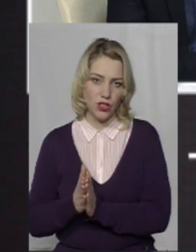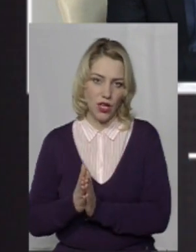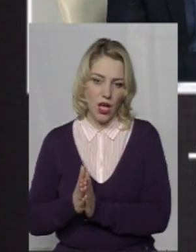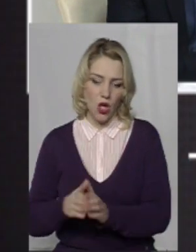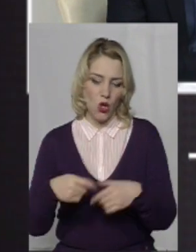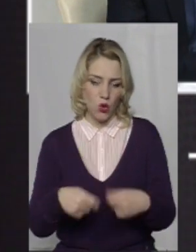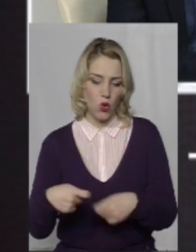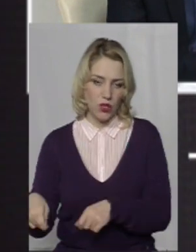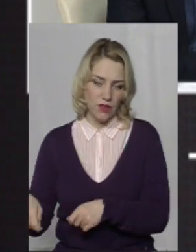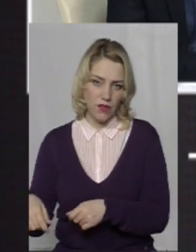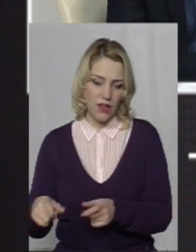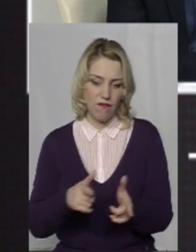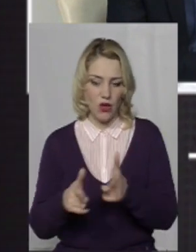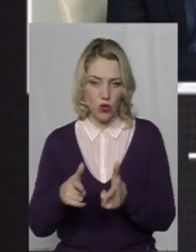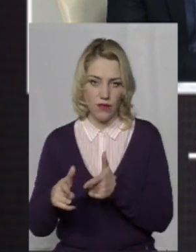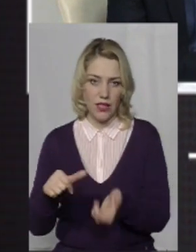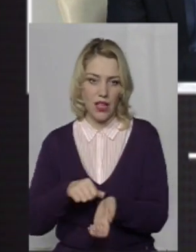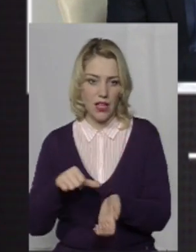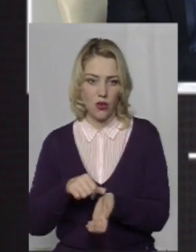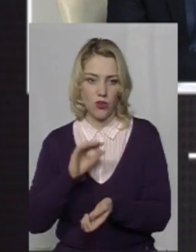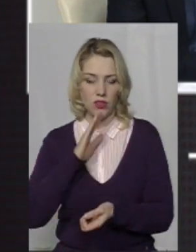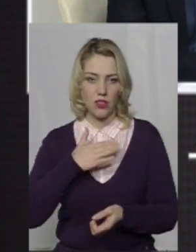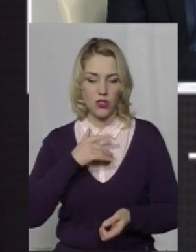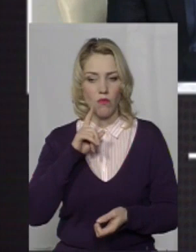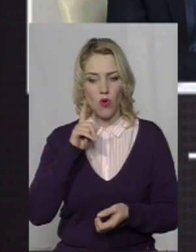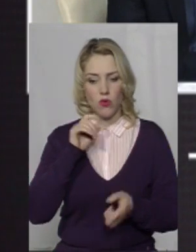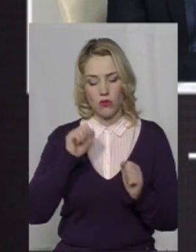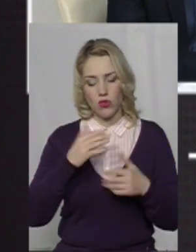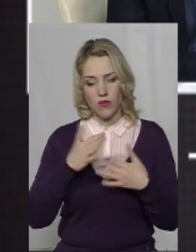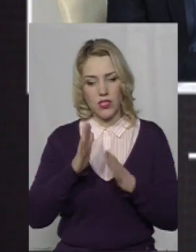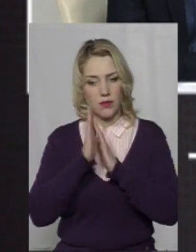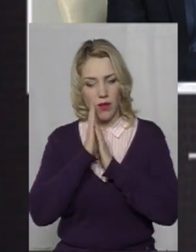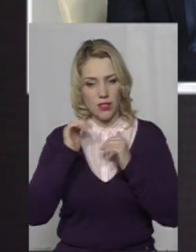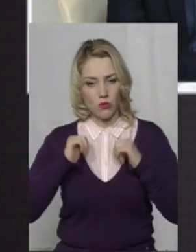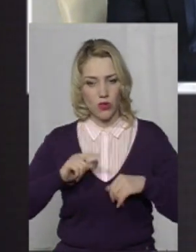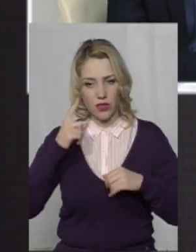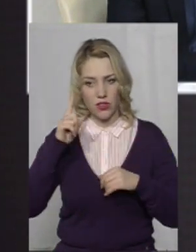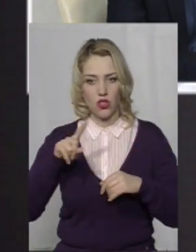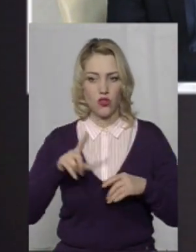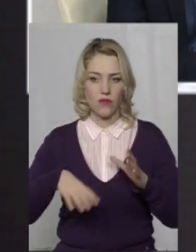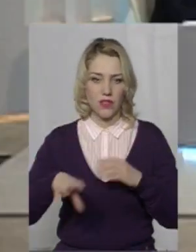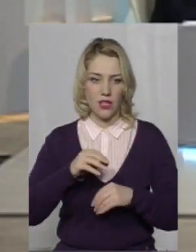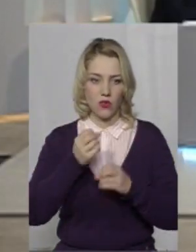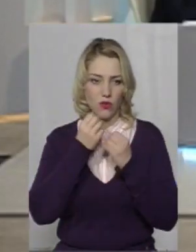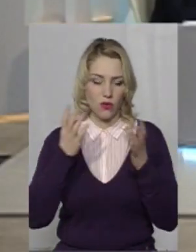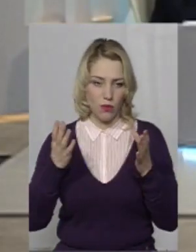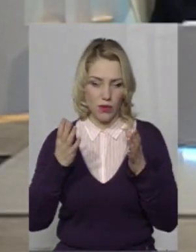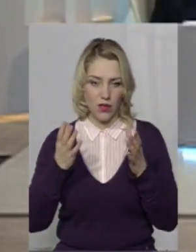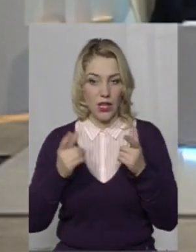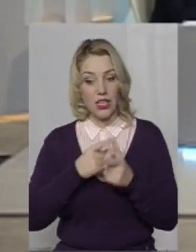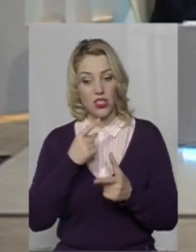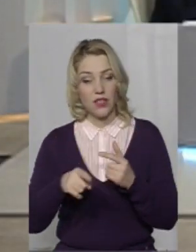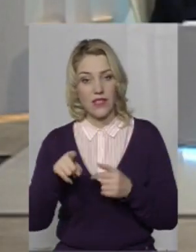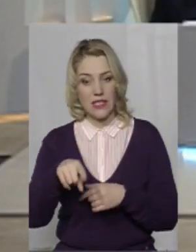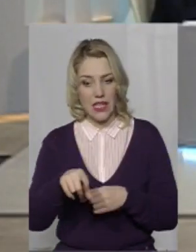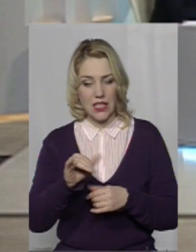і виготовлення наркотиків, і наша молодь може спати спокійно і знати, що все добре, чи все